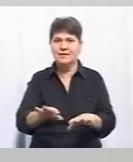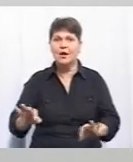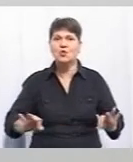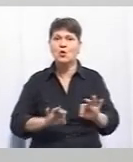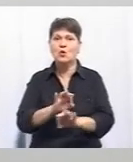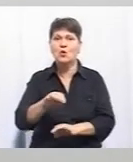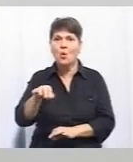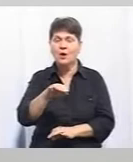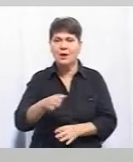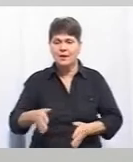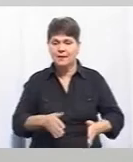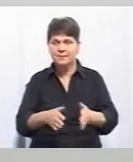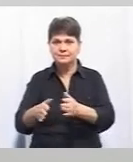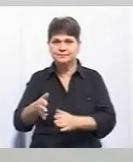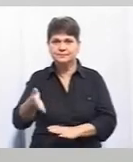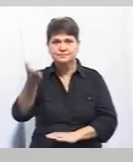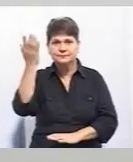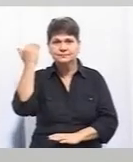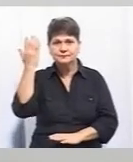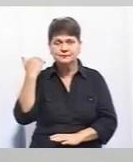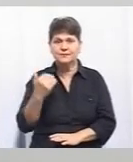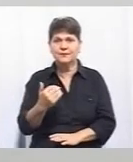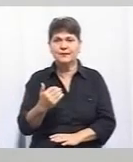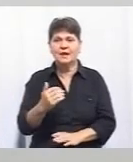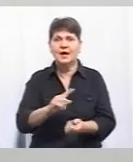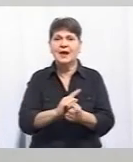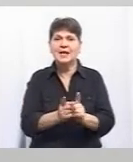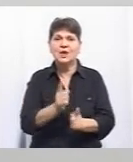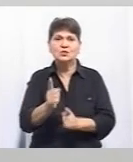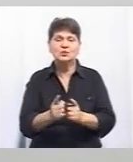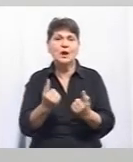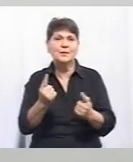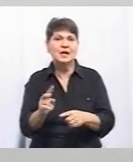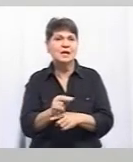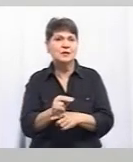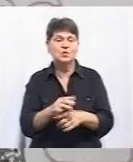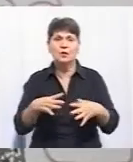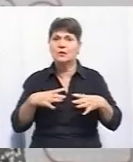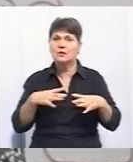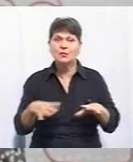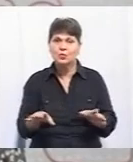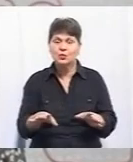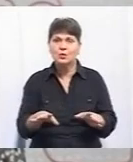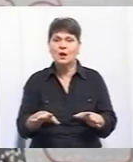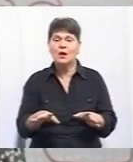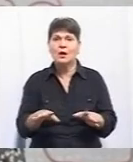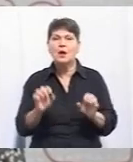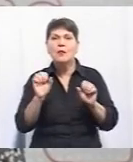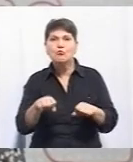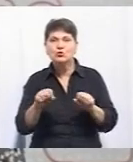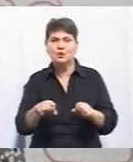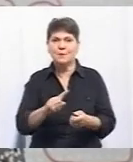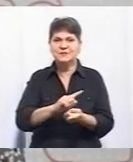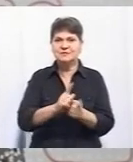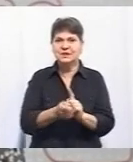вже в значний період часу, не проходила там реконструкція, капітального ремонту, не було наслідок якого могло б змінитися